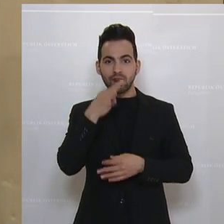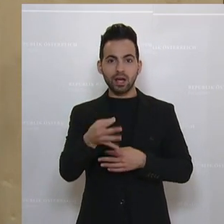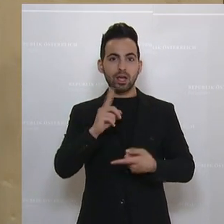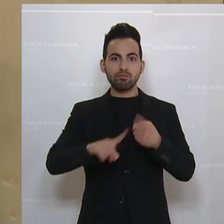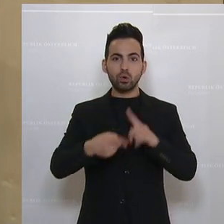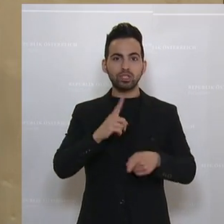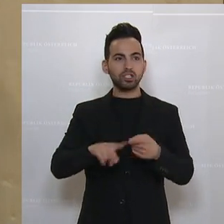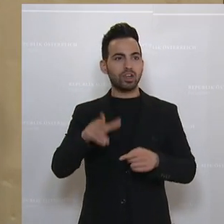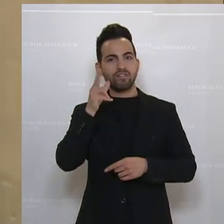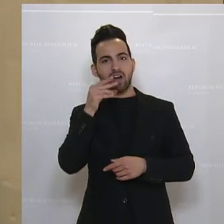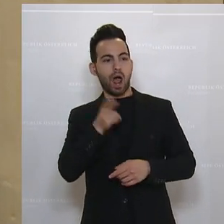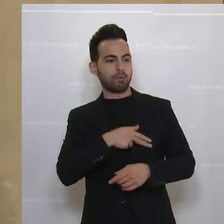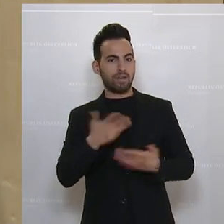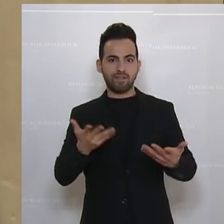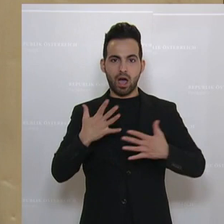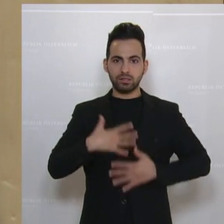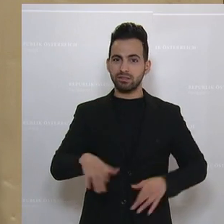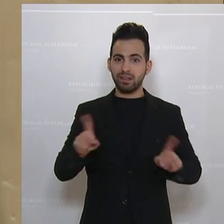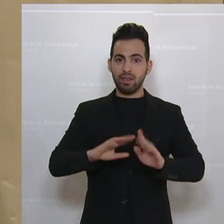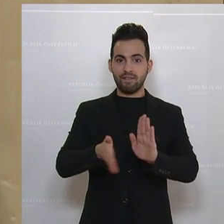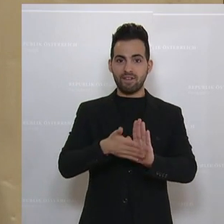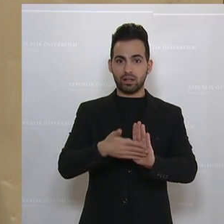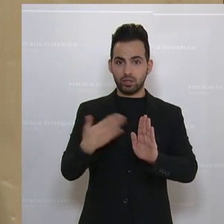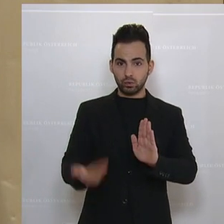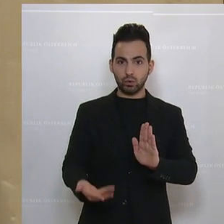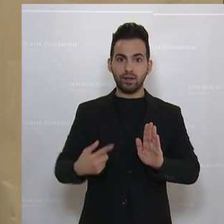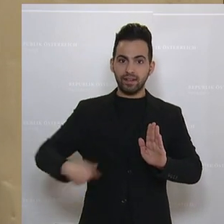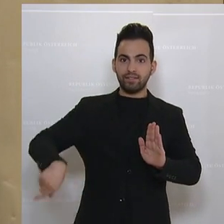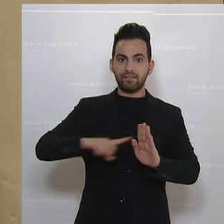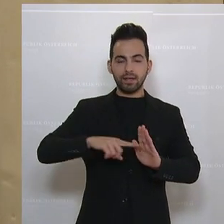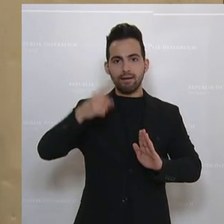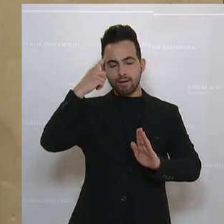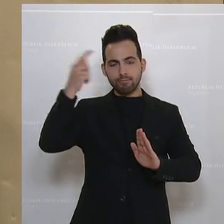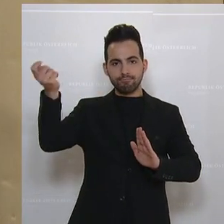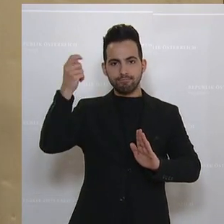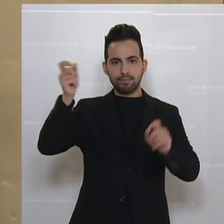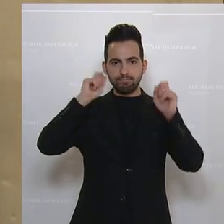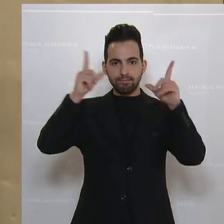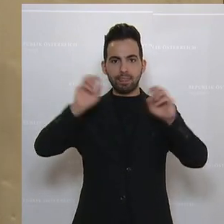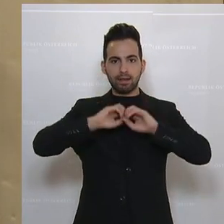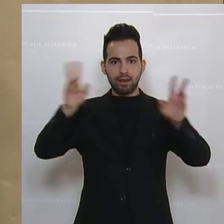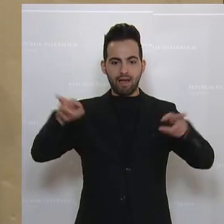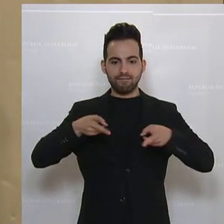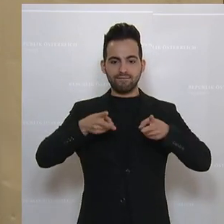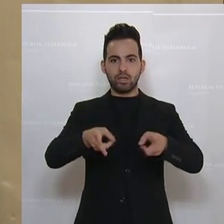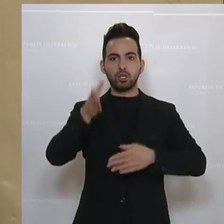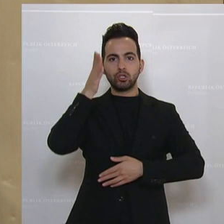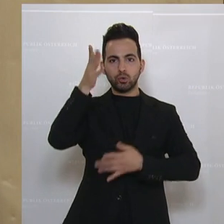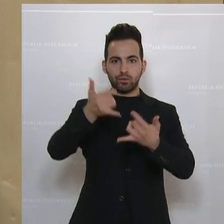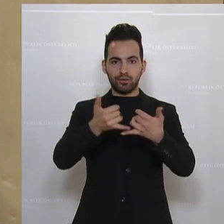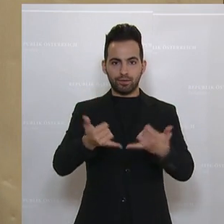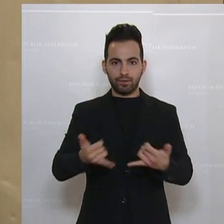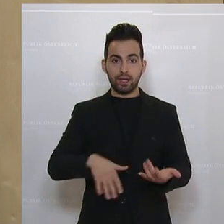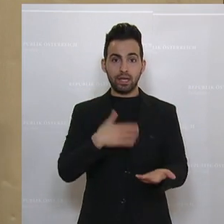politischen Färbung oder einer politischen Farbe, sondern es sind die Fakten, die uns hier ganz klar den Weg in die Zukunft weisen. Und daher